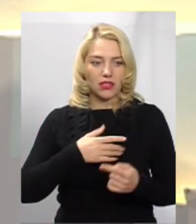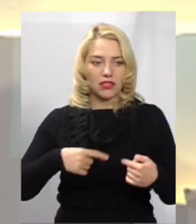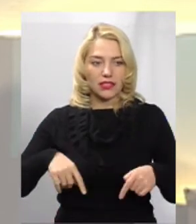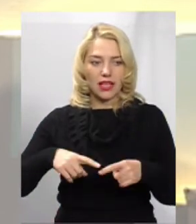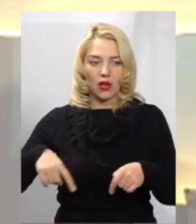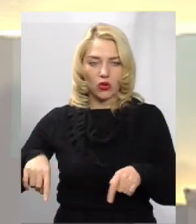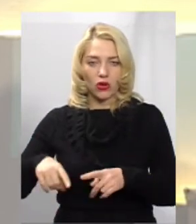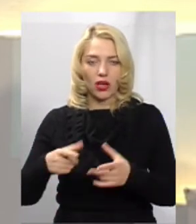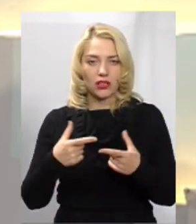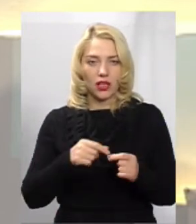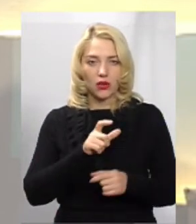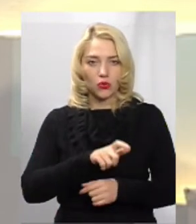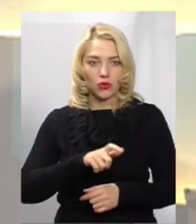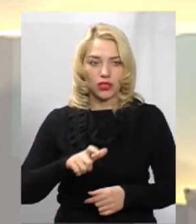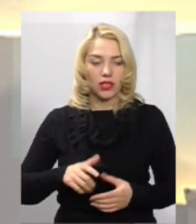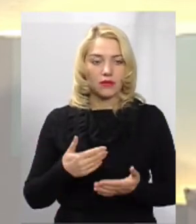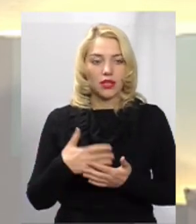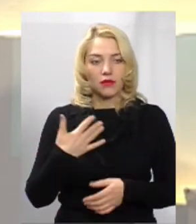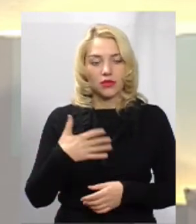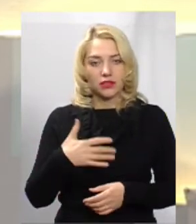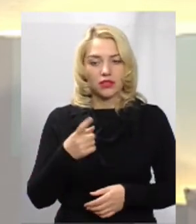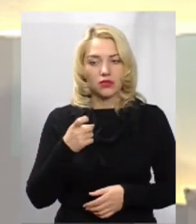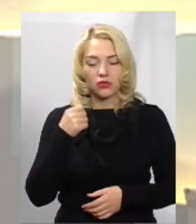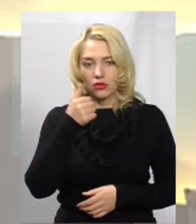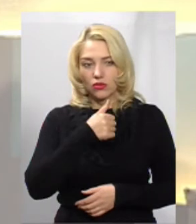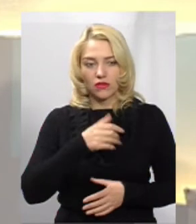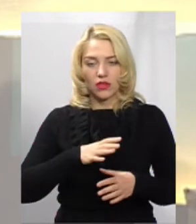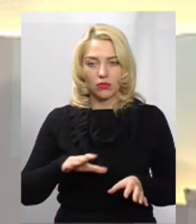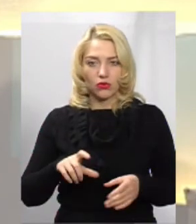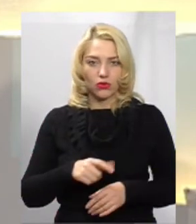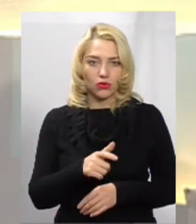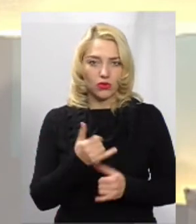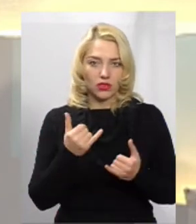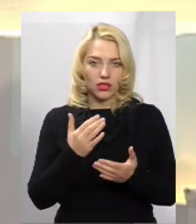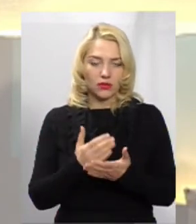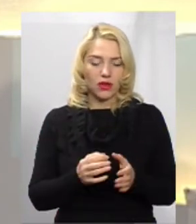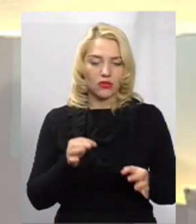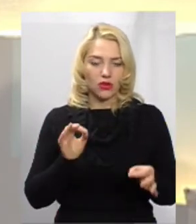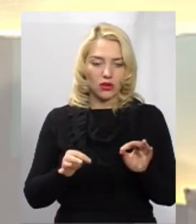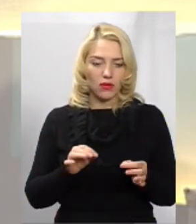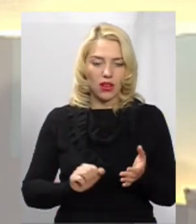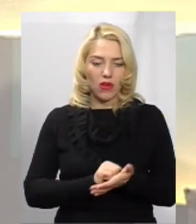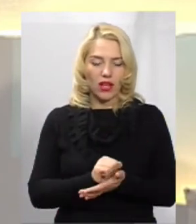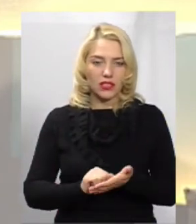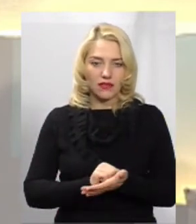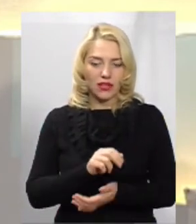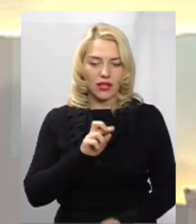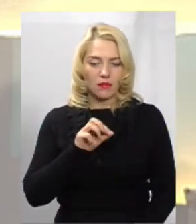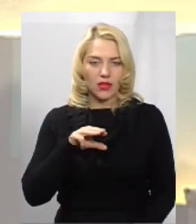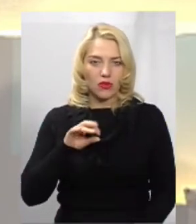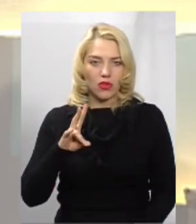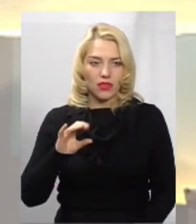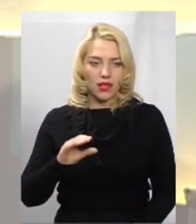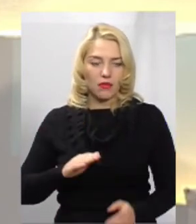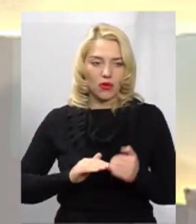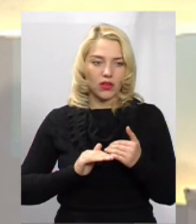Люди, де там десь 50-100 років не було дороги, зараз мають нормальне асфальтобетонне покриття. І